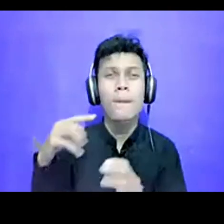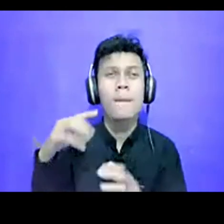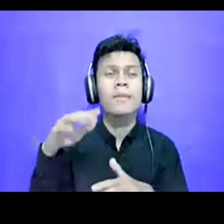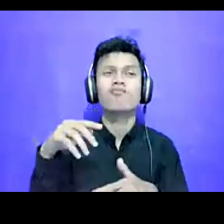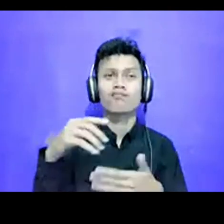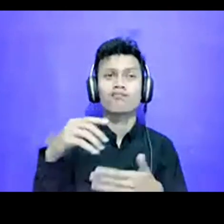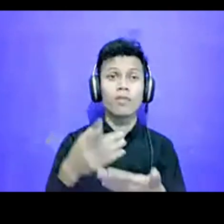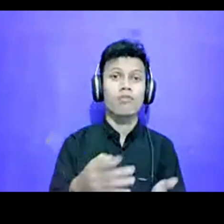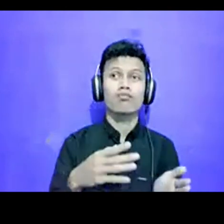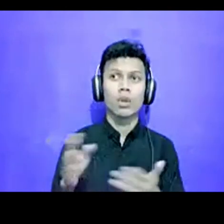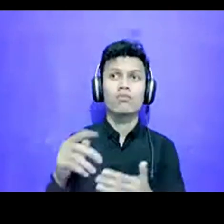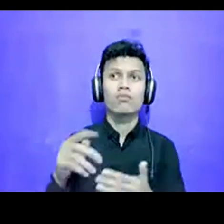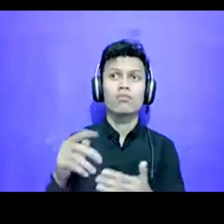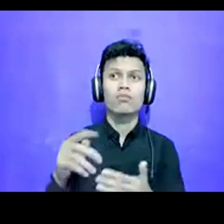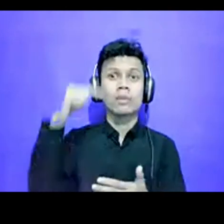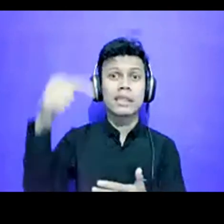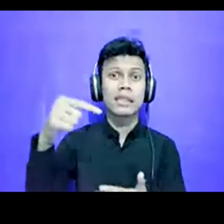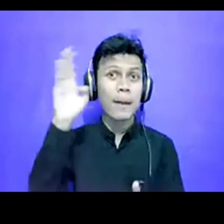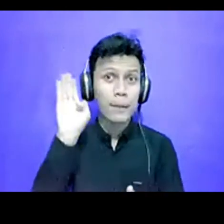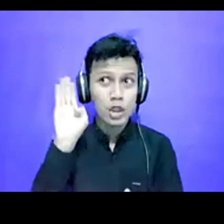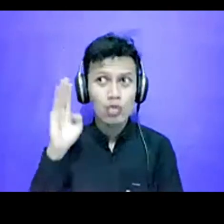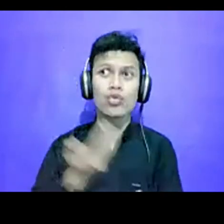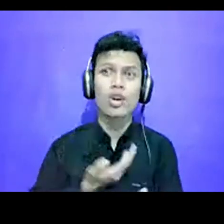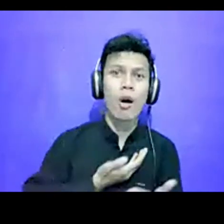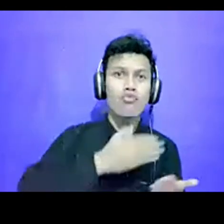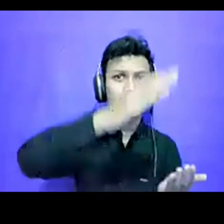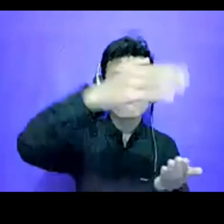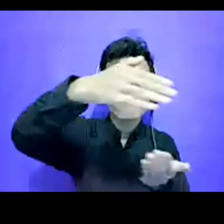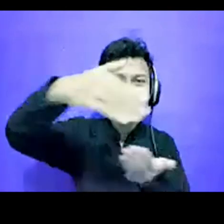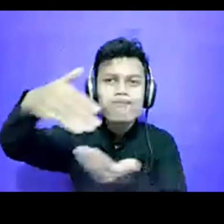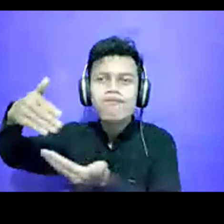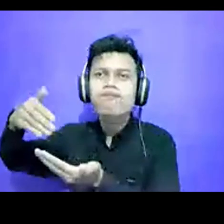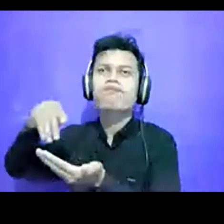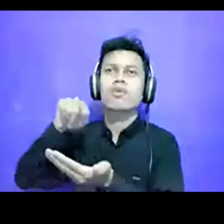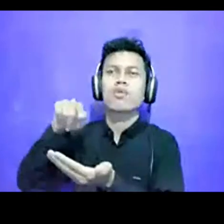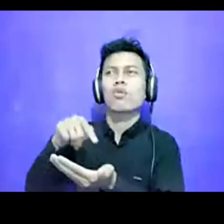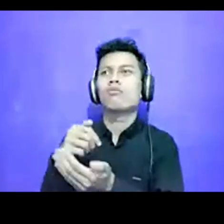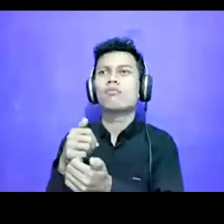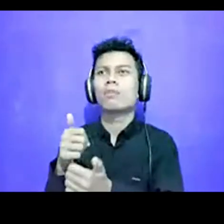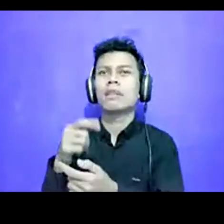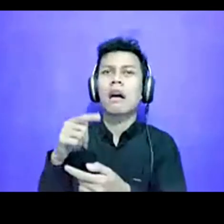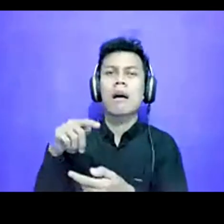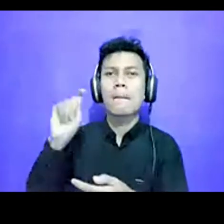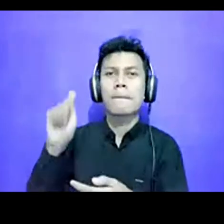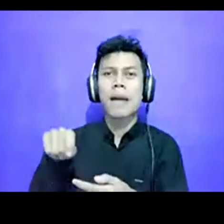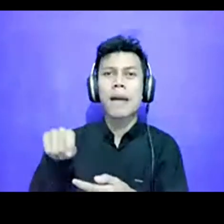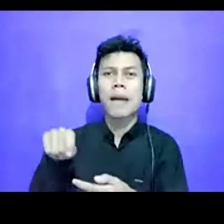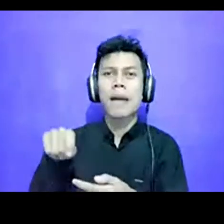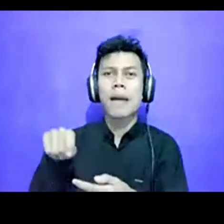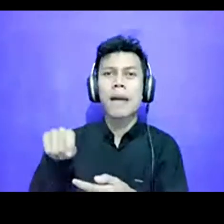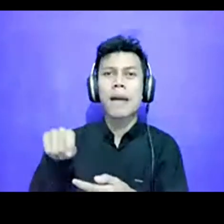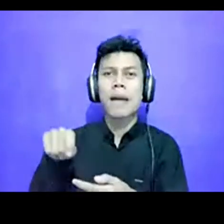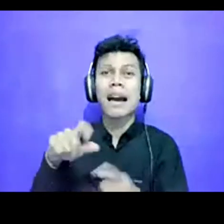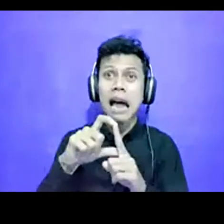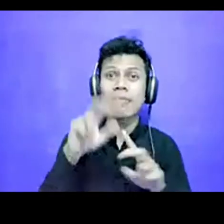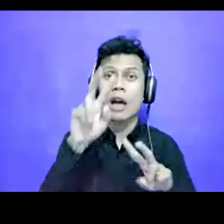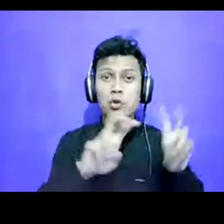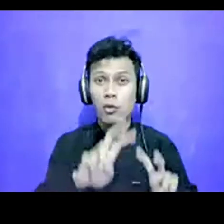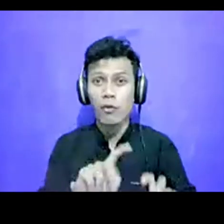isu, atau permasalahan, yang akan kita, liput, akan kita sajikan itu, apakah bisa, menggunakan data yang, berbasis,